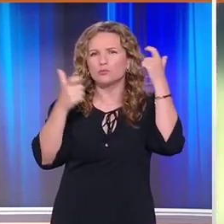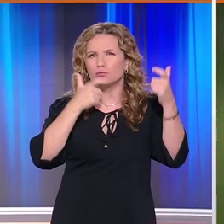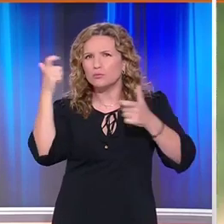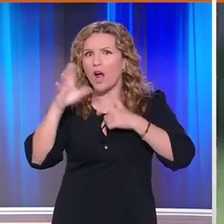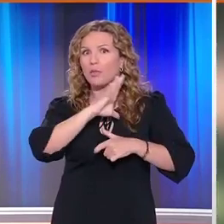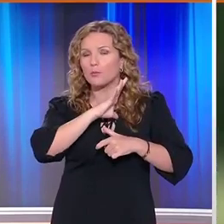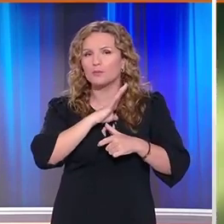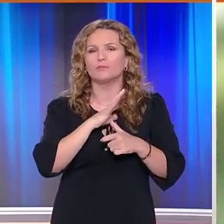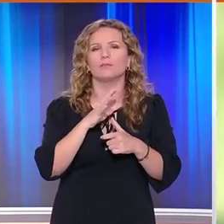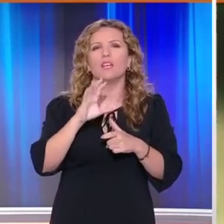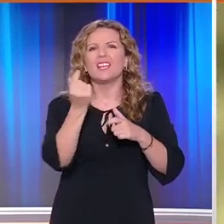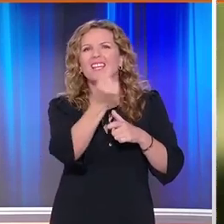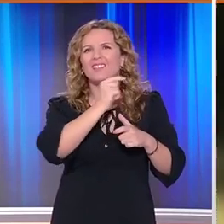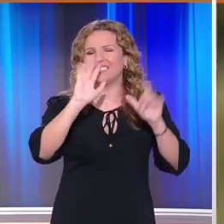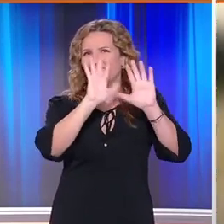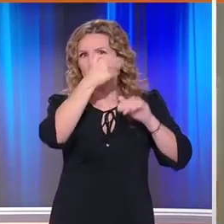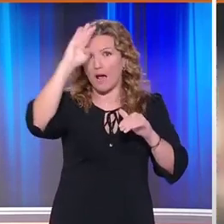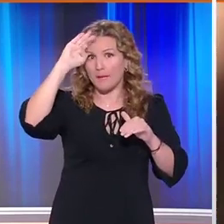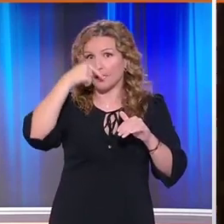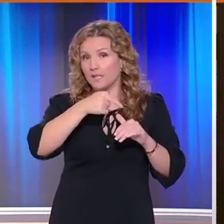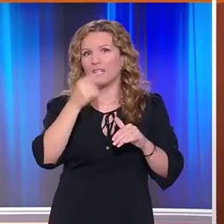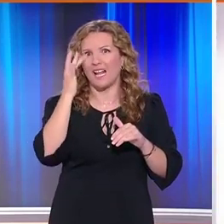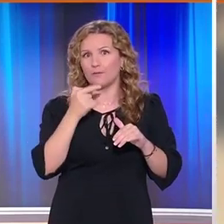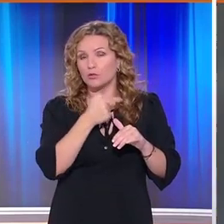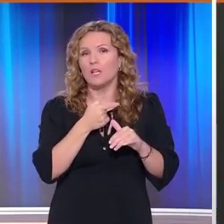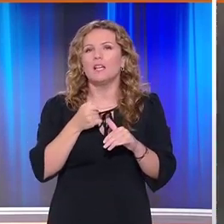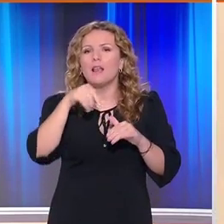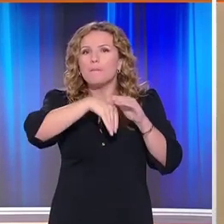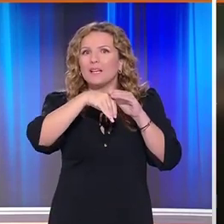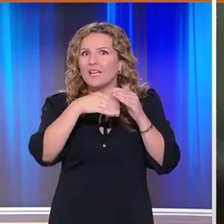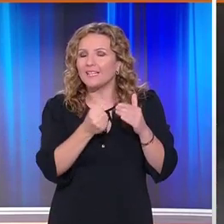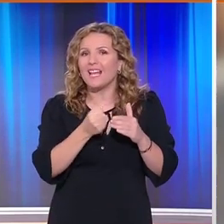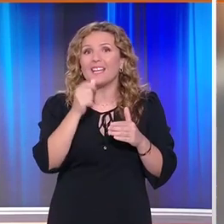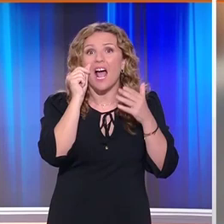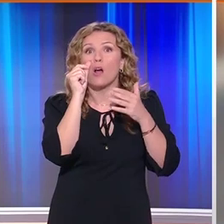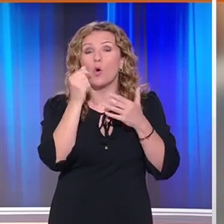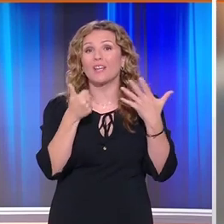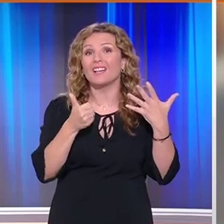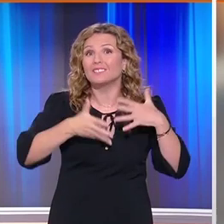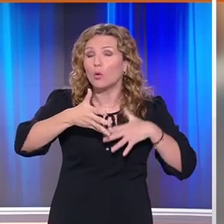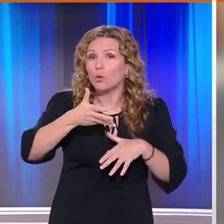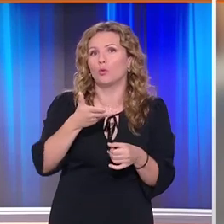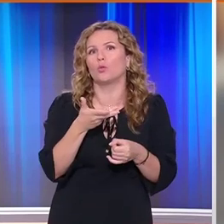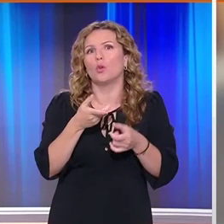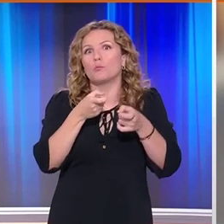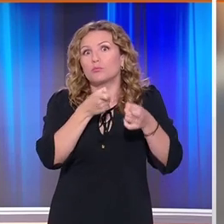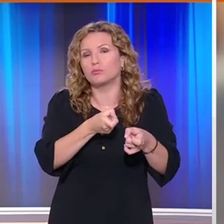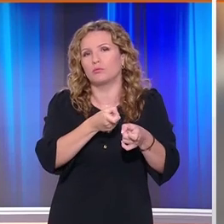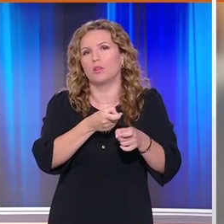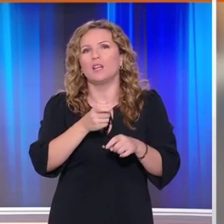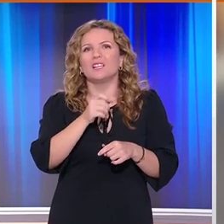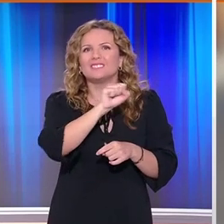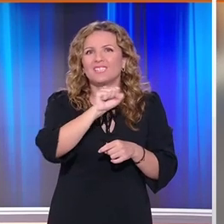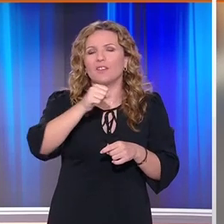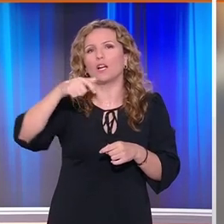Σύμφωνα με τα τοπικά μέσα ενημέρωσης ανάμεσα στα θύματα της επίθεσης είναι και ένα αγοράκι μόλις 6 ετών ο μικρός Στίβεν